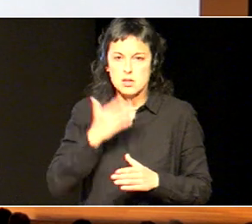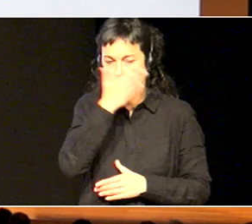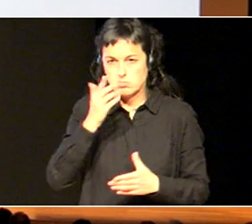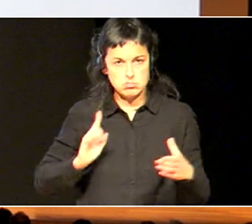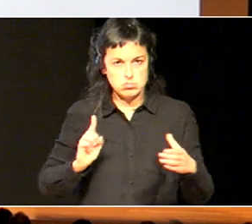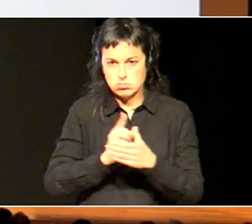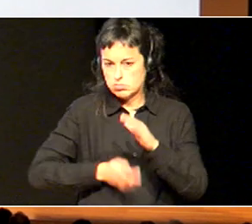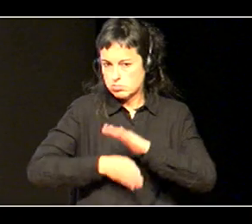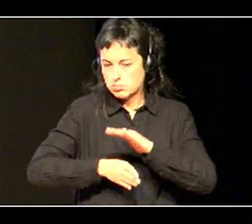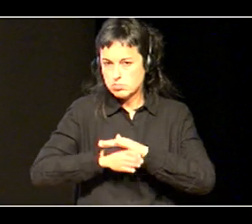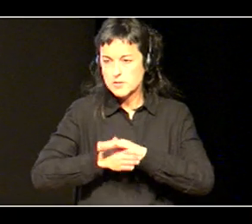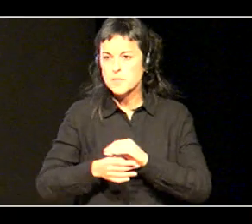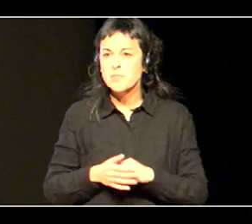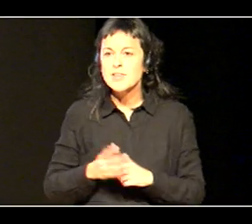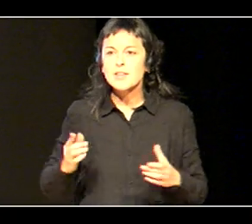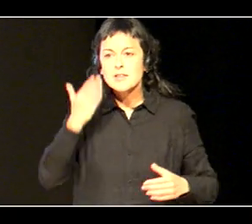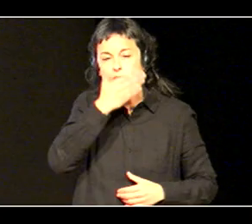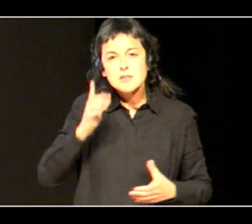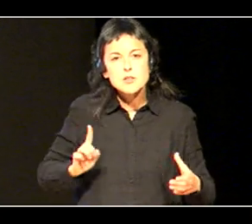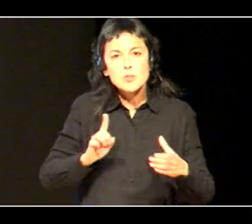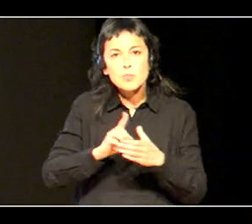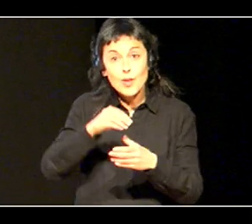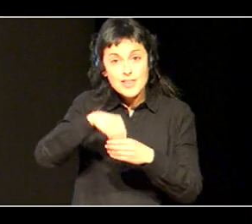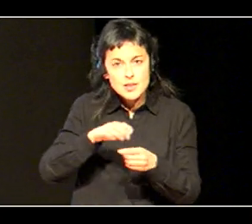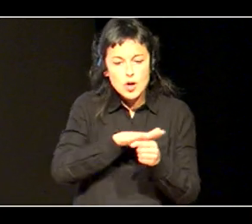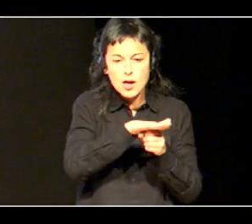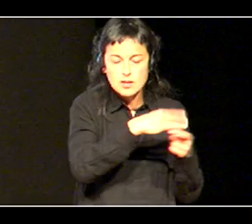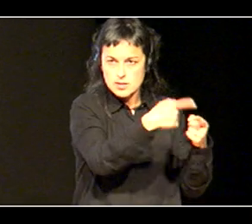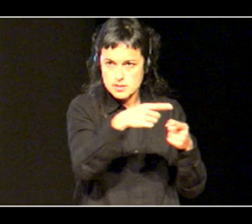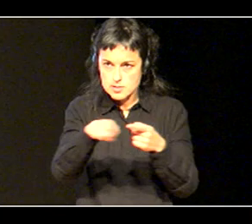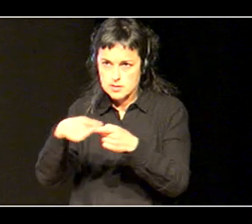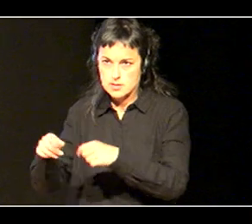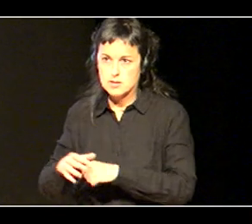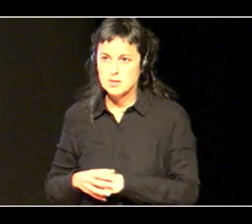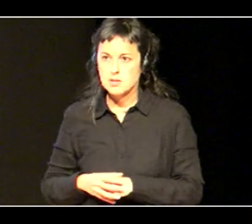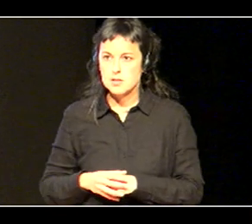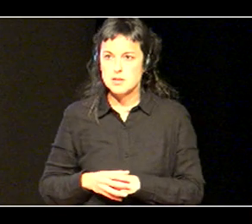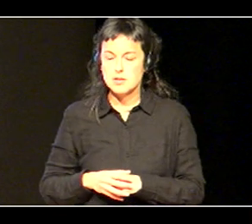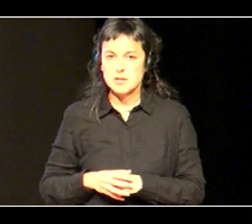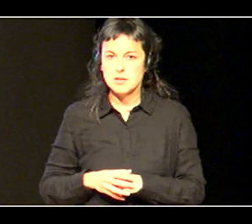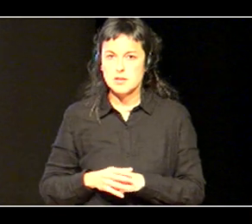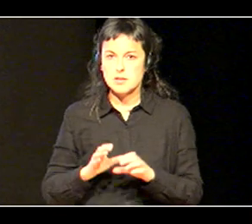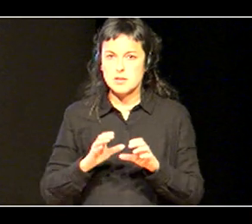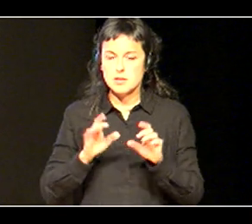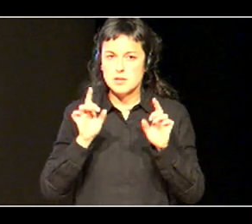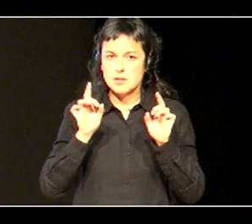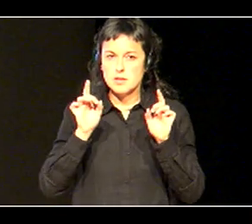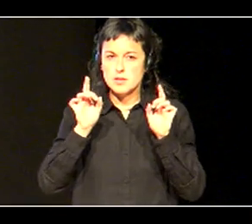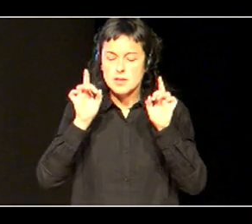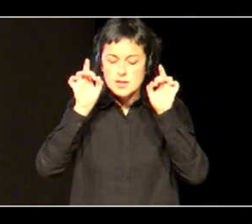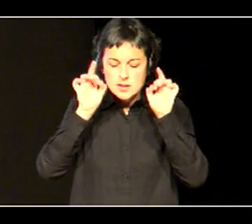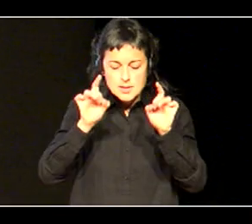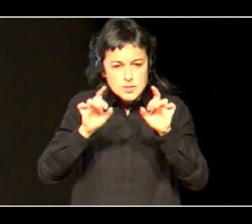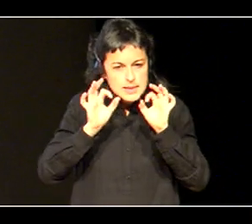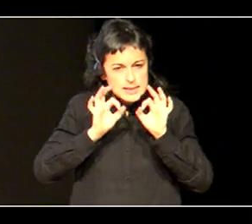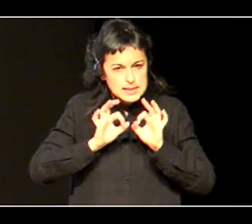inklusiba horretan, agertzen dira, eremu dezberdinak, eskuntza premia bereziko ikazleak, eskuntza espezifikoak,